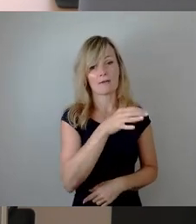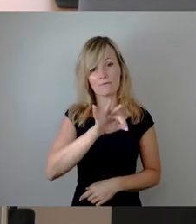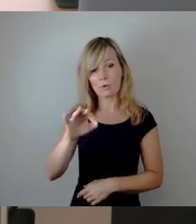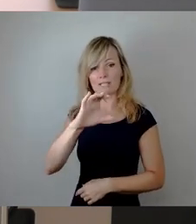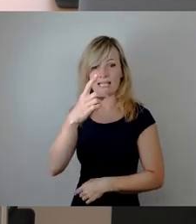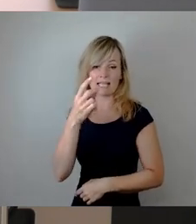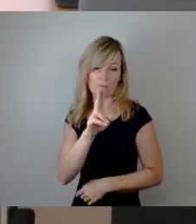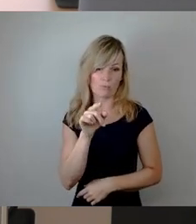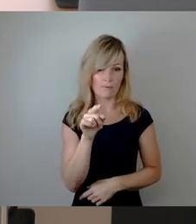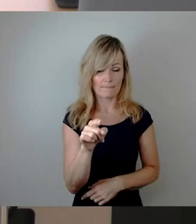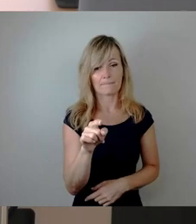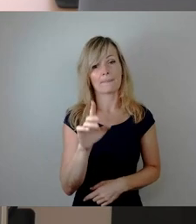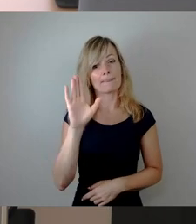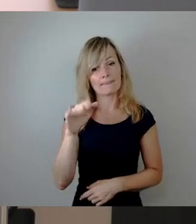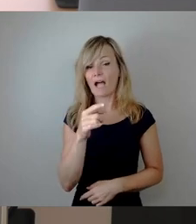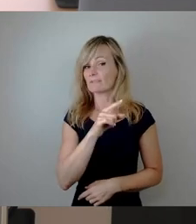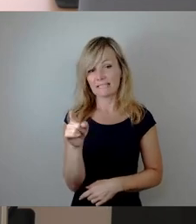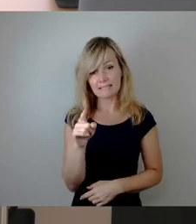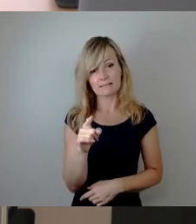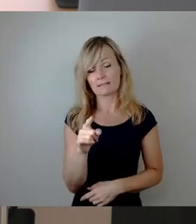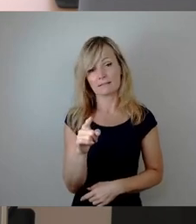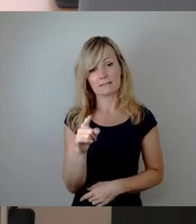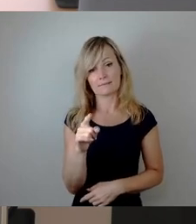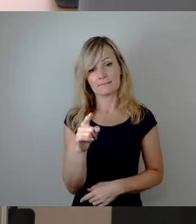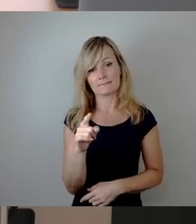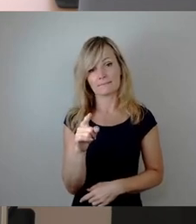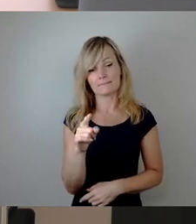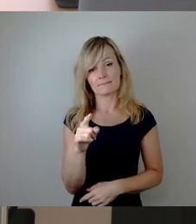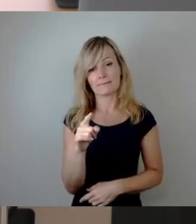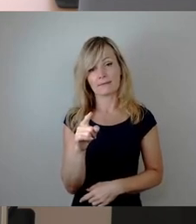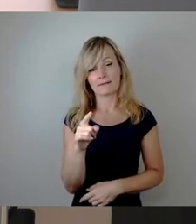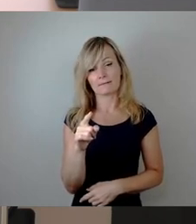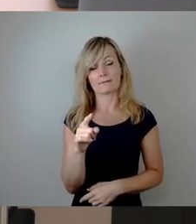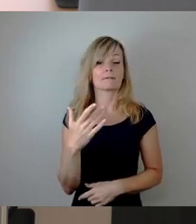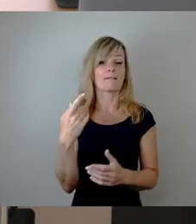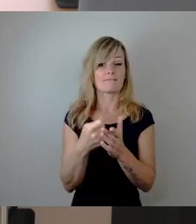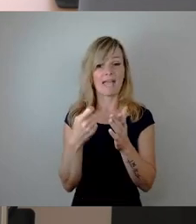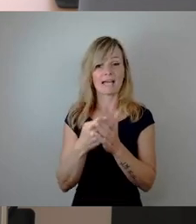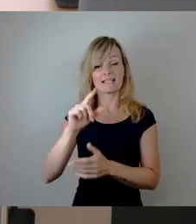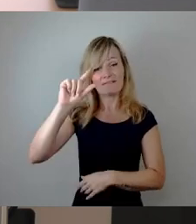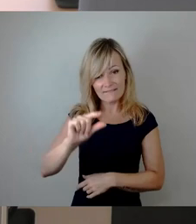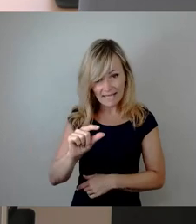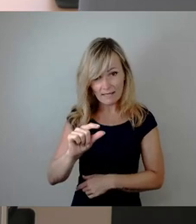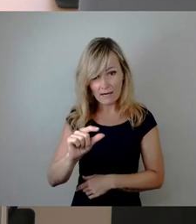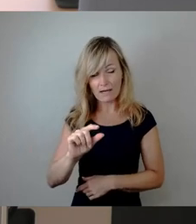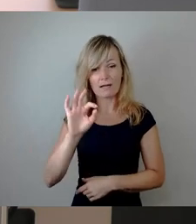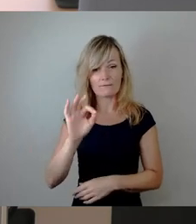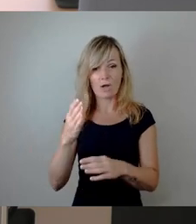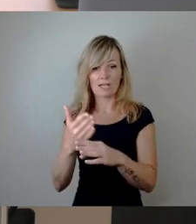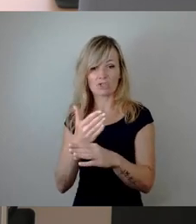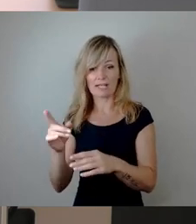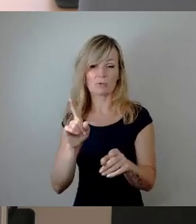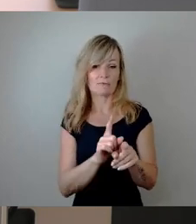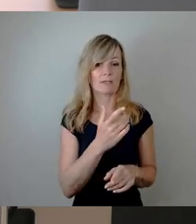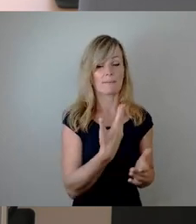darf nicht einen viel geringeren Wert haben in der Entscheidungsfindung wie eine Stimme für